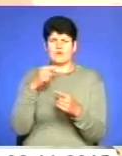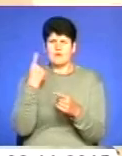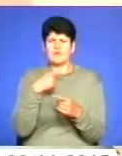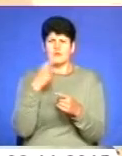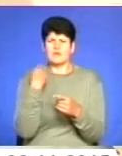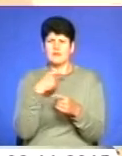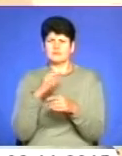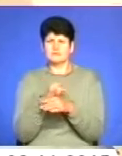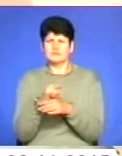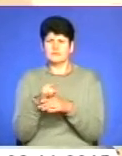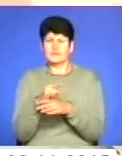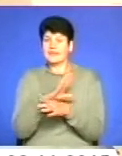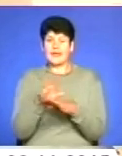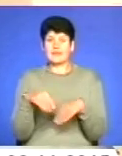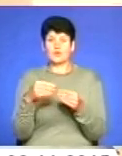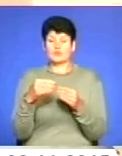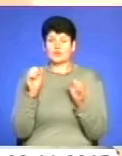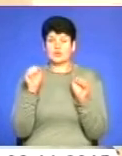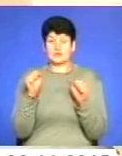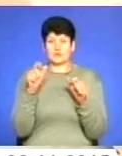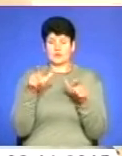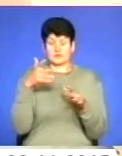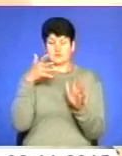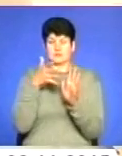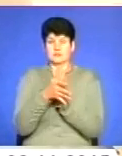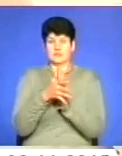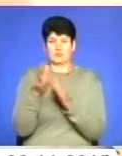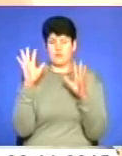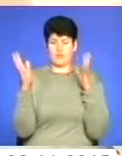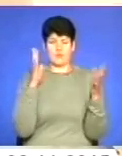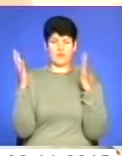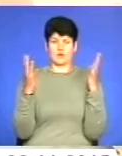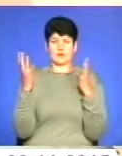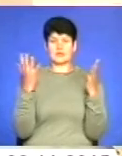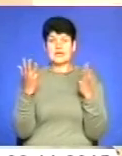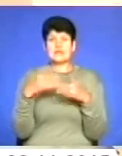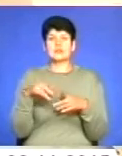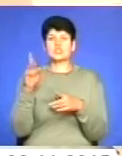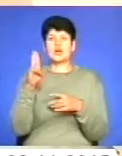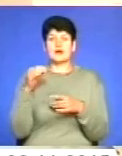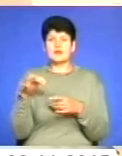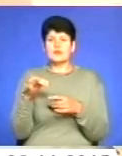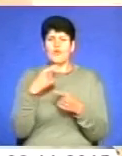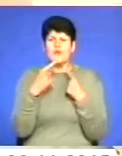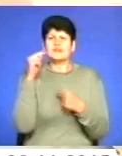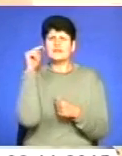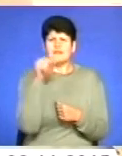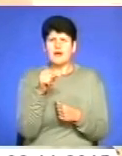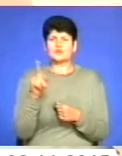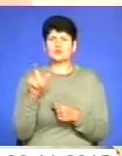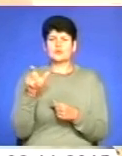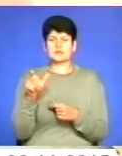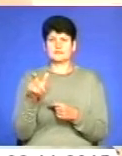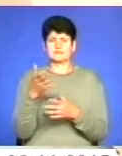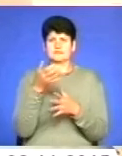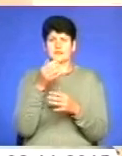чи психологічні атаки не дають можливості вийти швидко людині з тресної ситуації. Шахраї ведуть діалог так, щоб потерпілі не